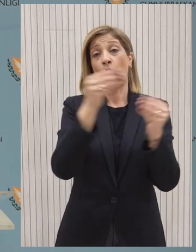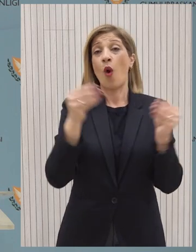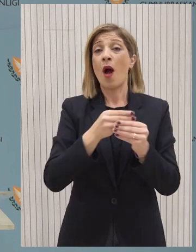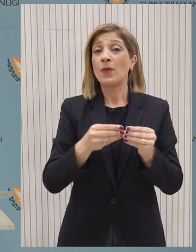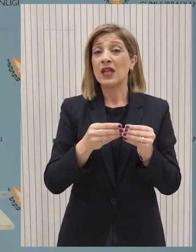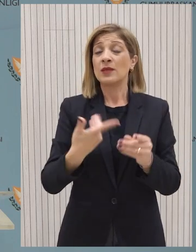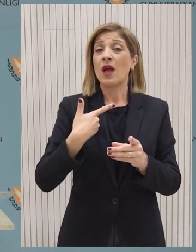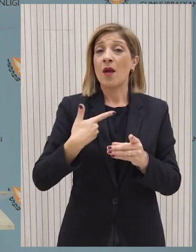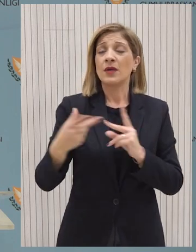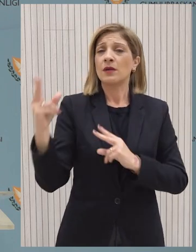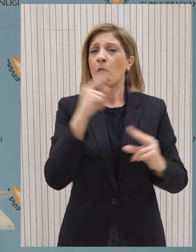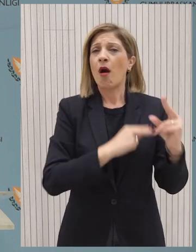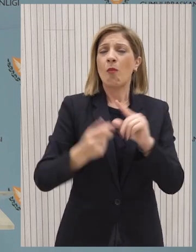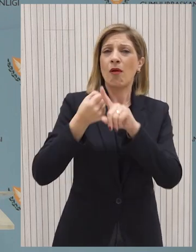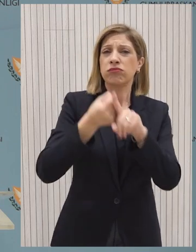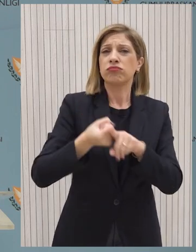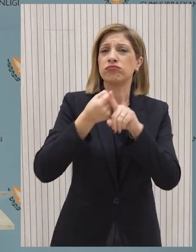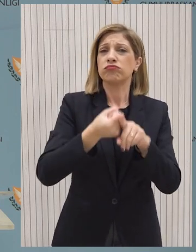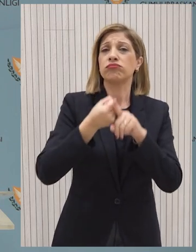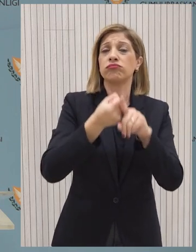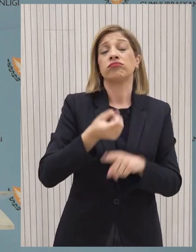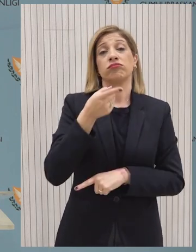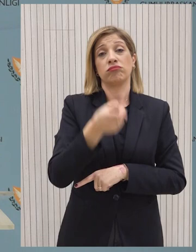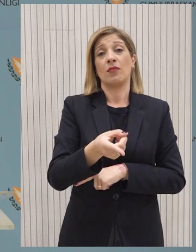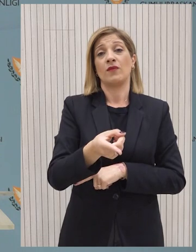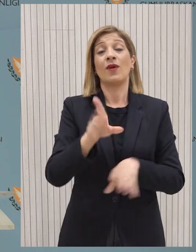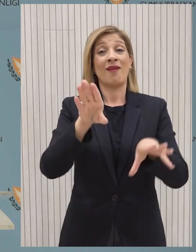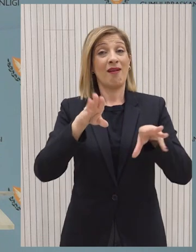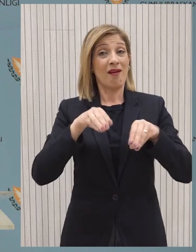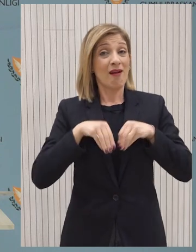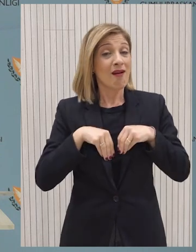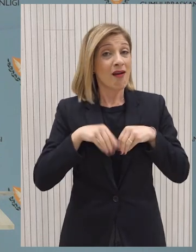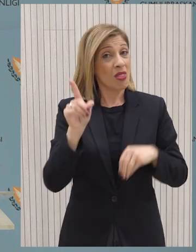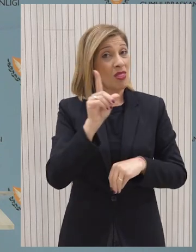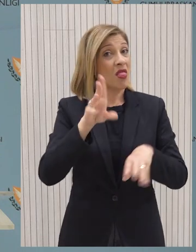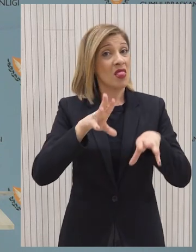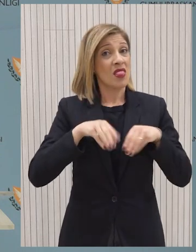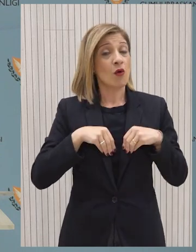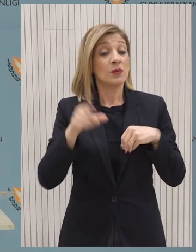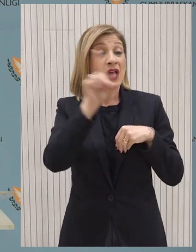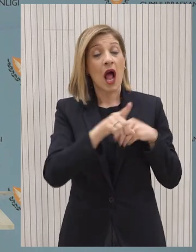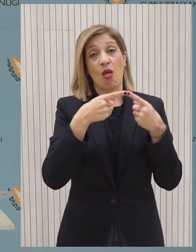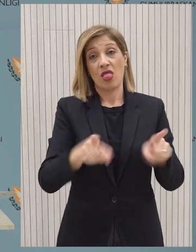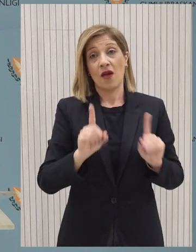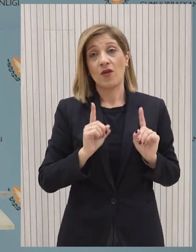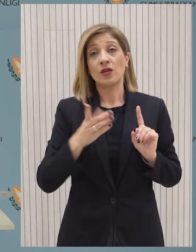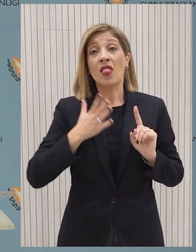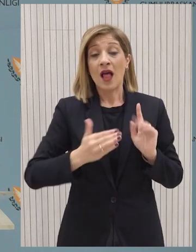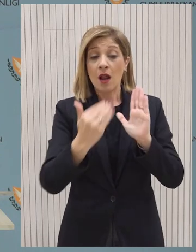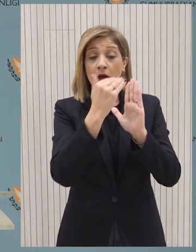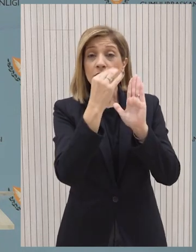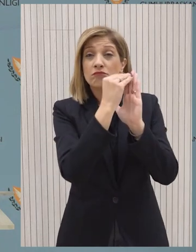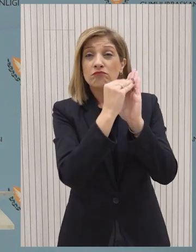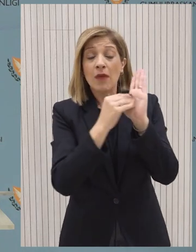διεξοδικών και εντατικών διαβουλεύσεων και ότι δεν μπορεί να γίνει αποδεκτό από πλευράς μας οτιδήποτε διαφορετικό πλην των προνοιών της